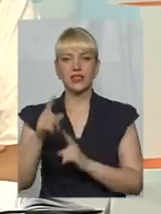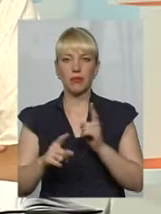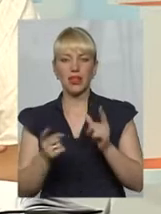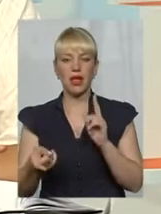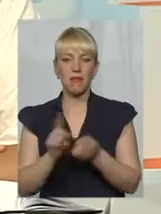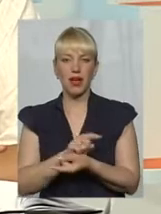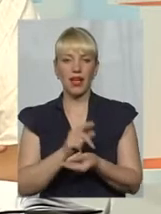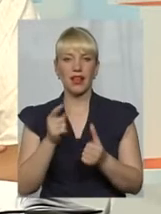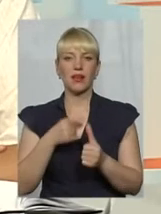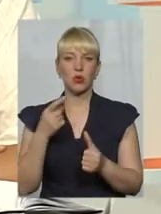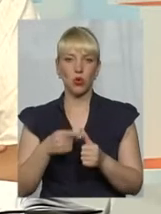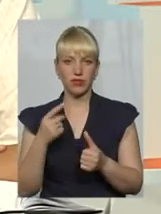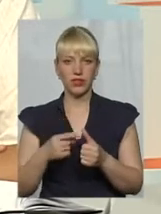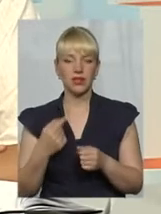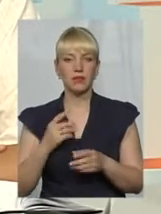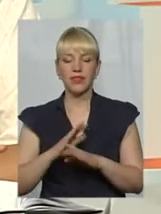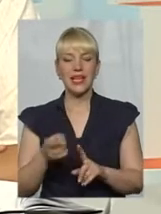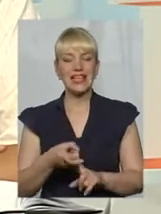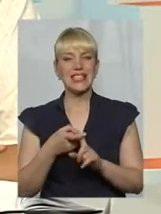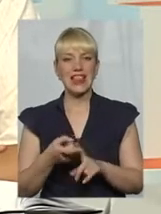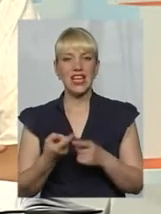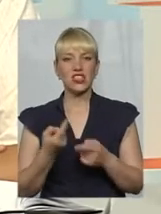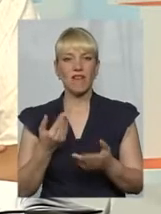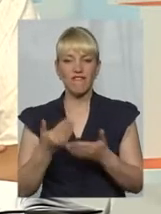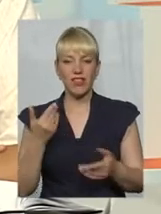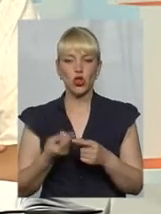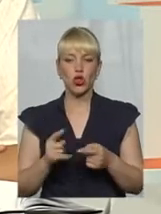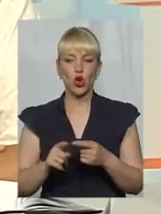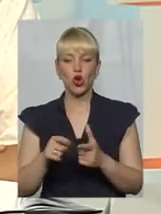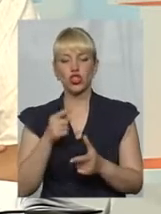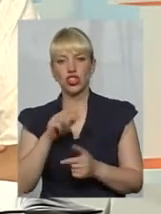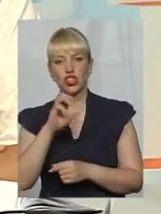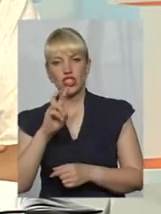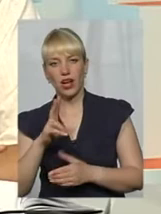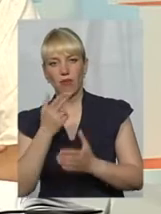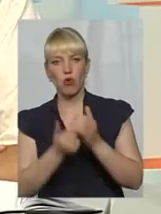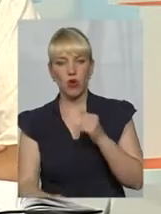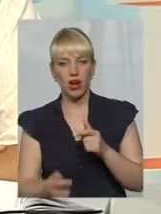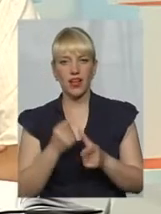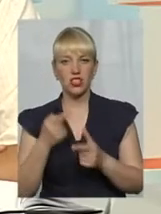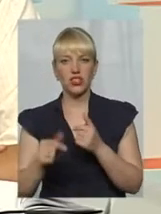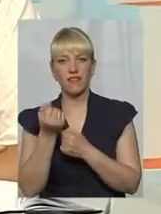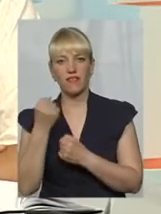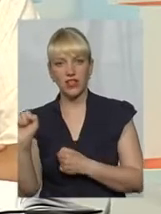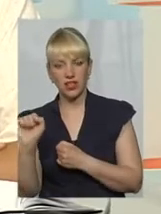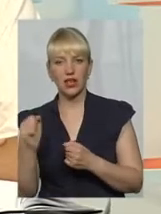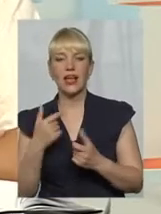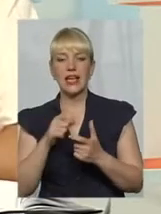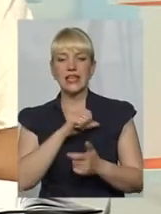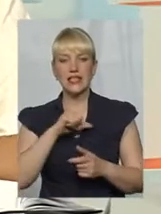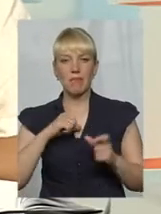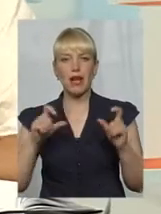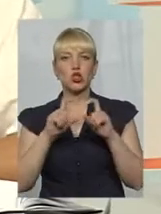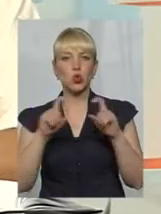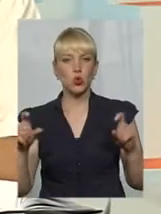Незалежно від того, чи ЖЕК програє, чи ЖЕК виграє, сама його структура буде існувати і надалі.